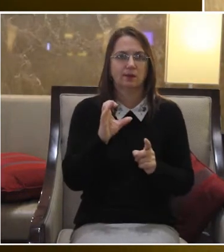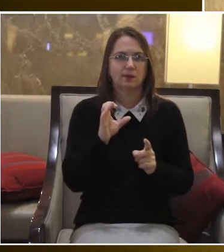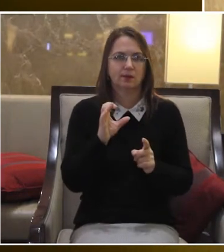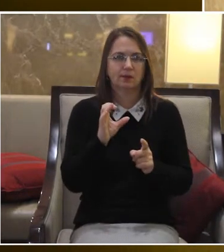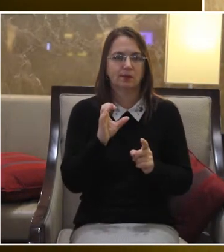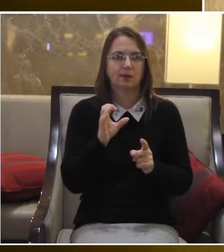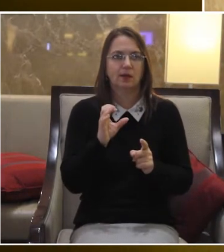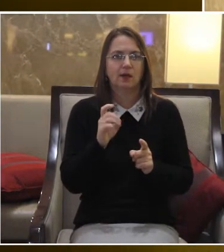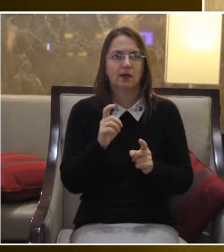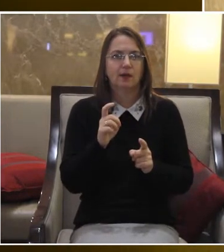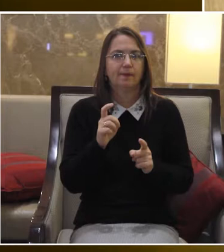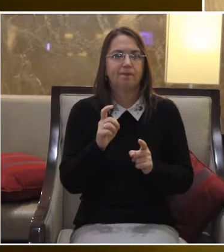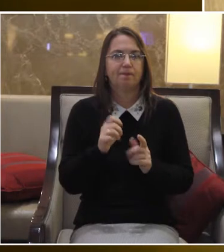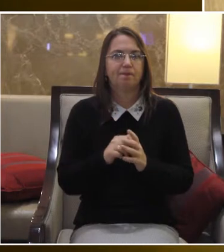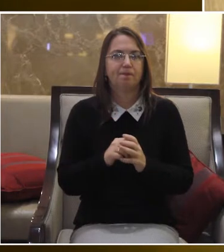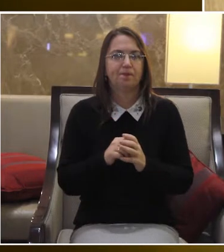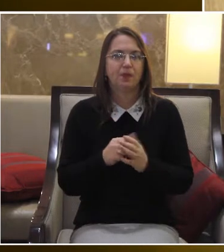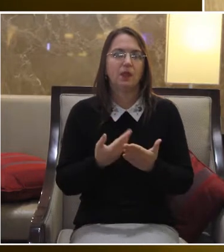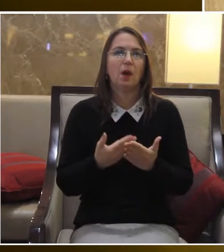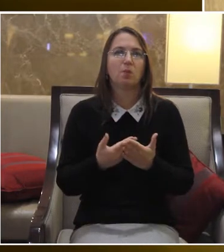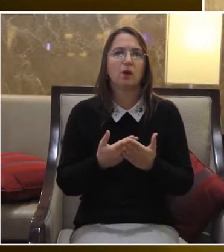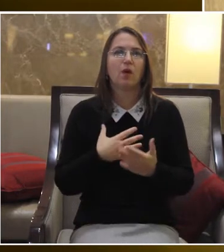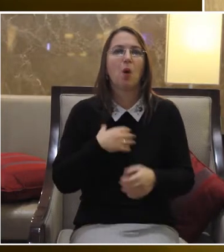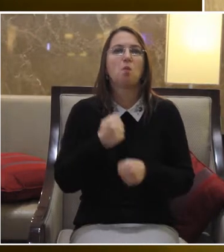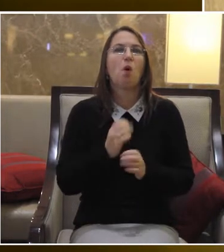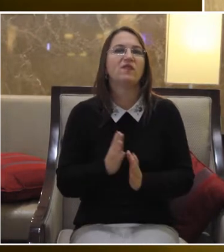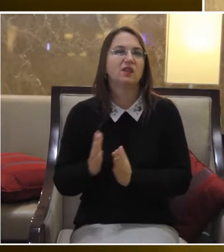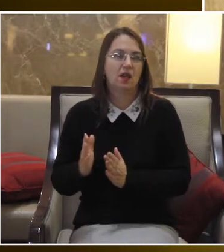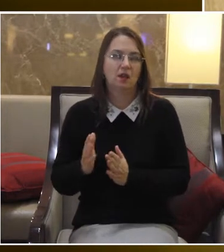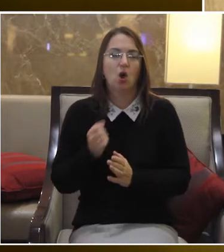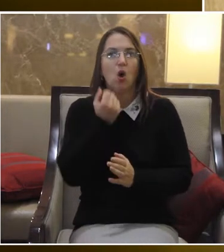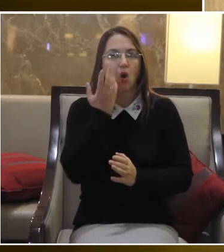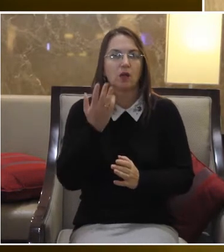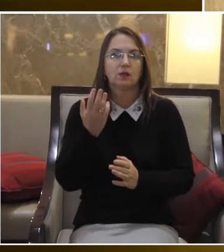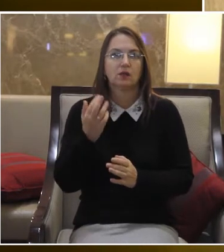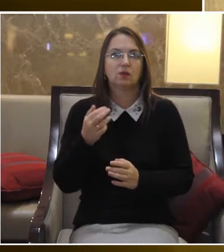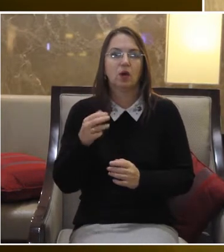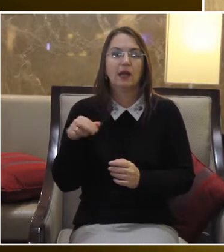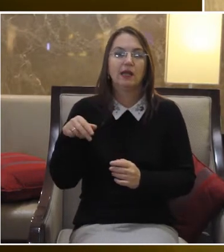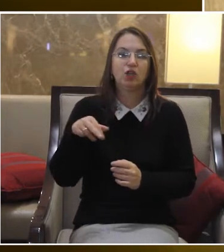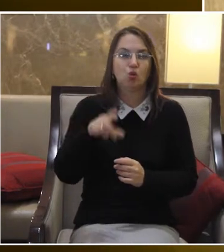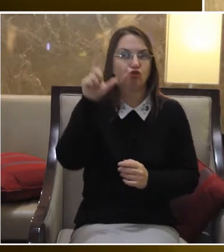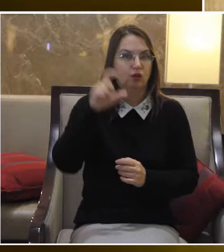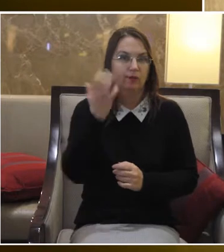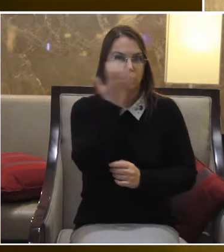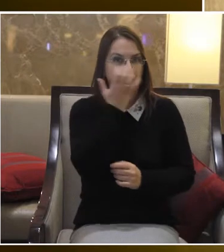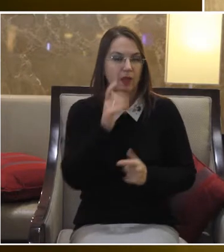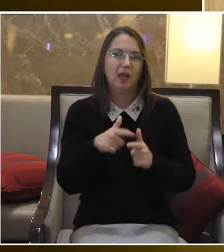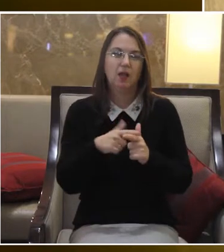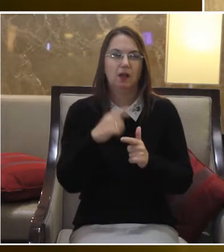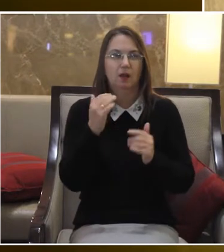наприклад, поведінкою Коли йде особа з вадами зору або зі зниженим зору,